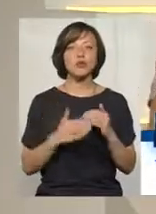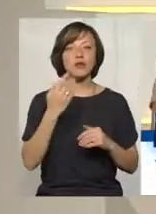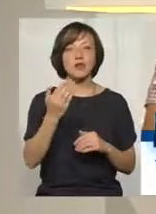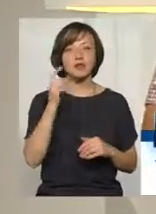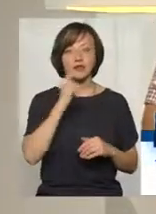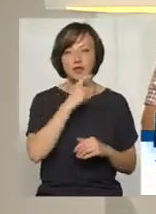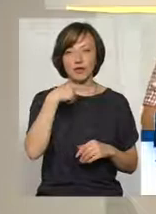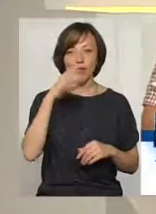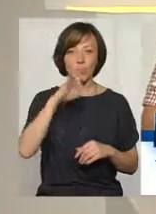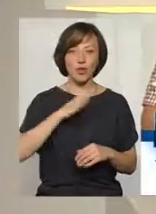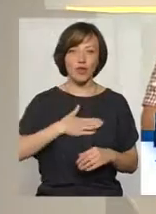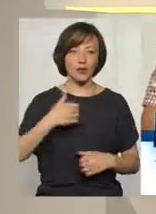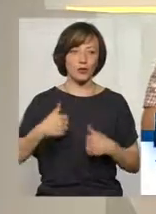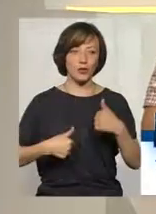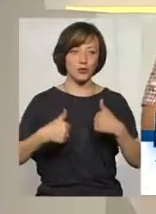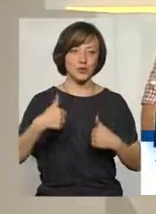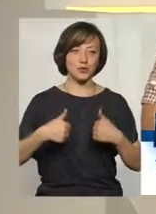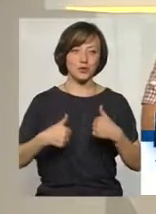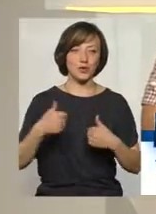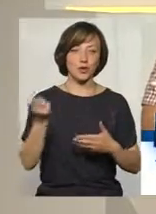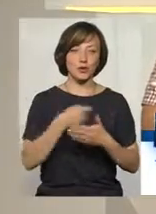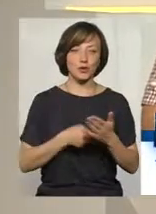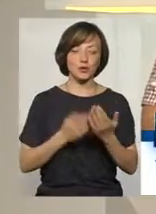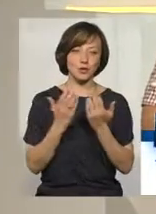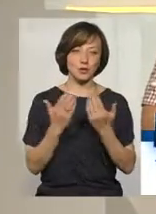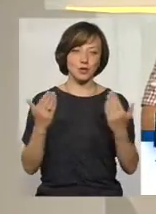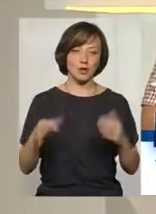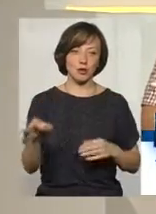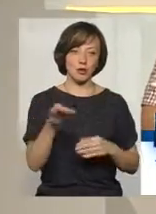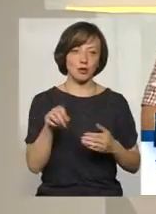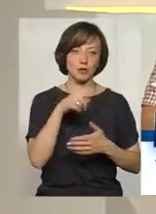Віннице, говорить про наш конкурс на Художнього музею обласного?